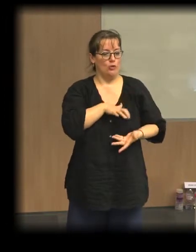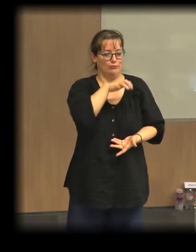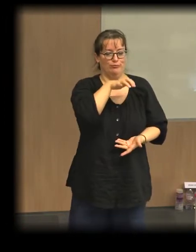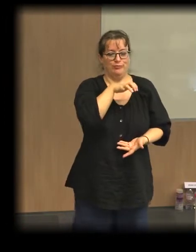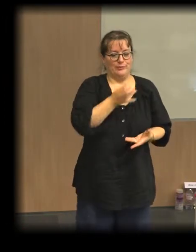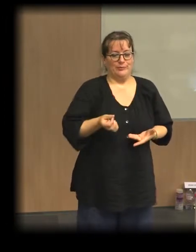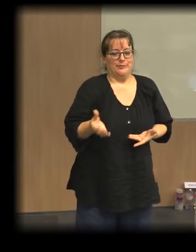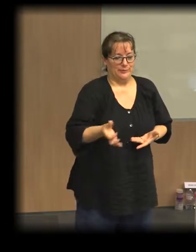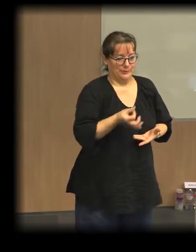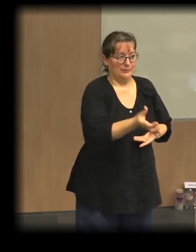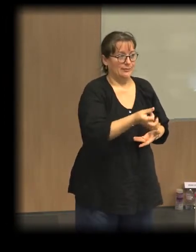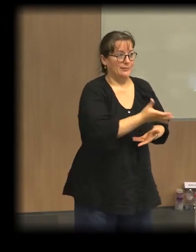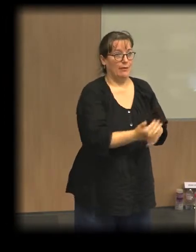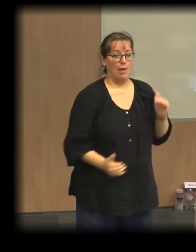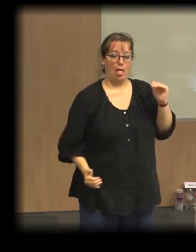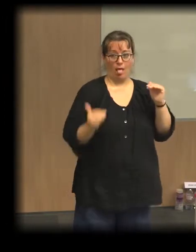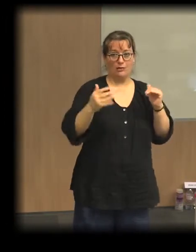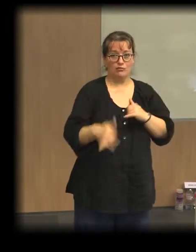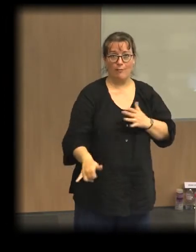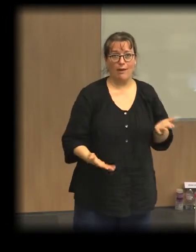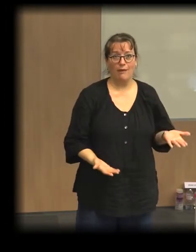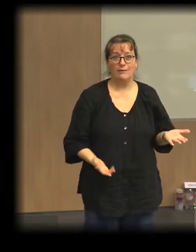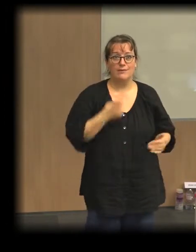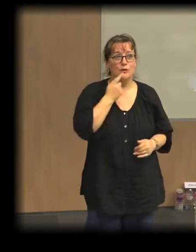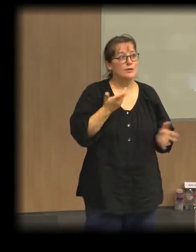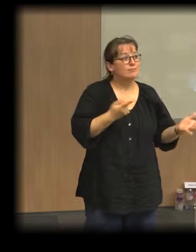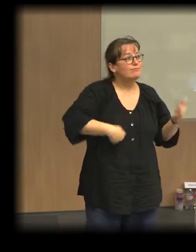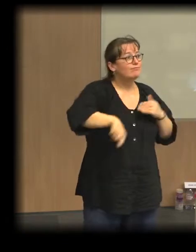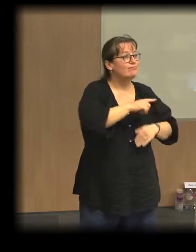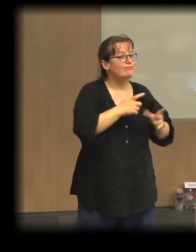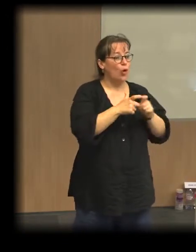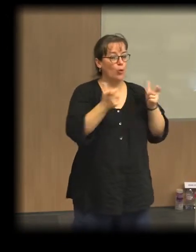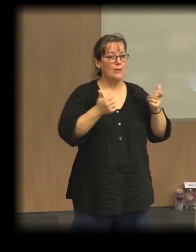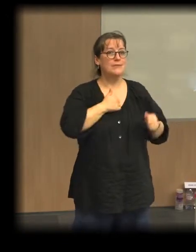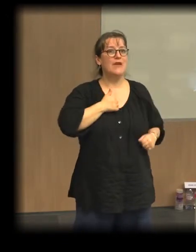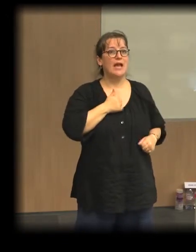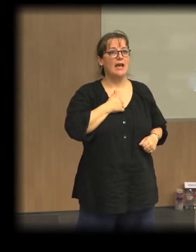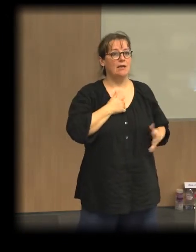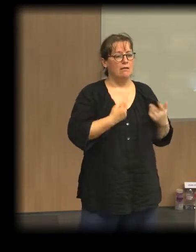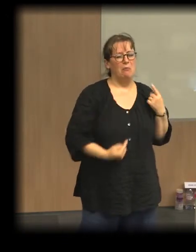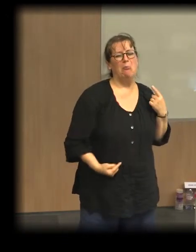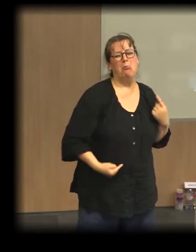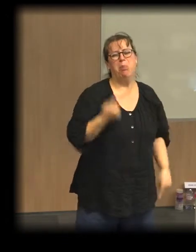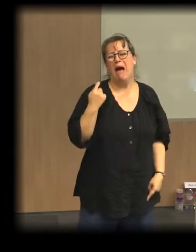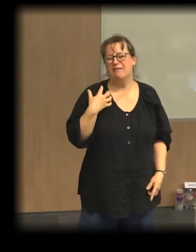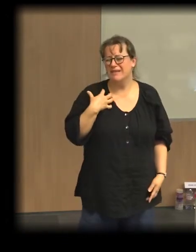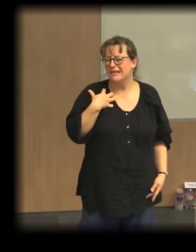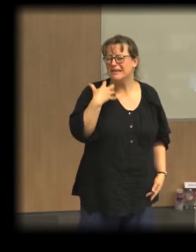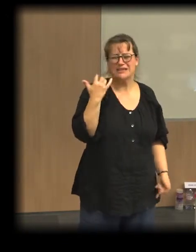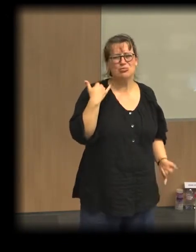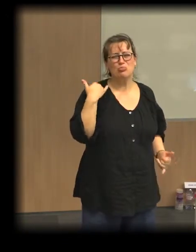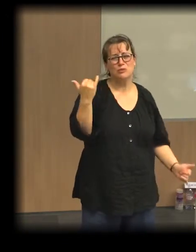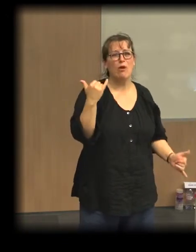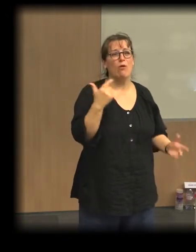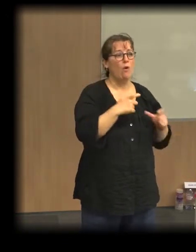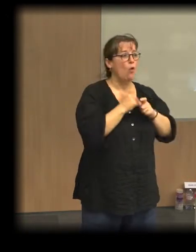d'un ensemble d'acteurs privés qui sont devenus richissimes et qui aujourd'hui peuvent diriger une